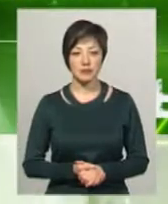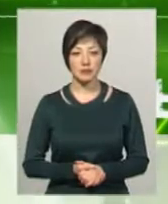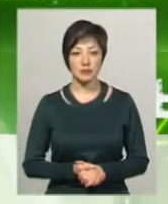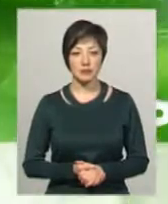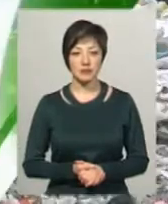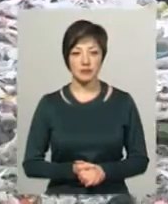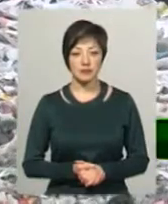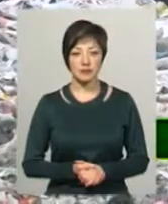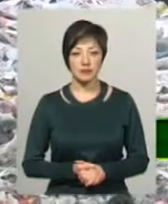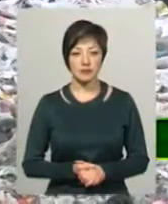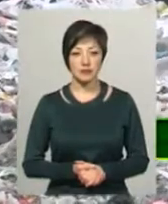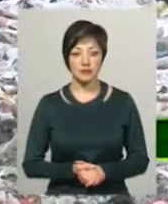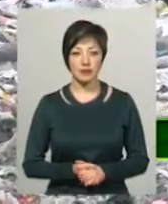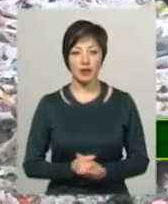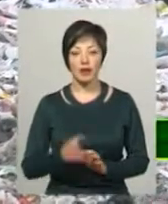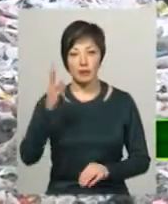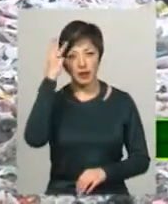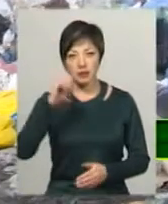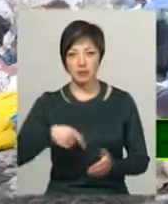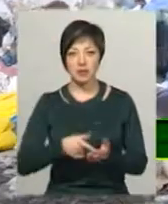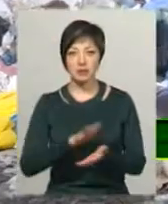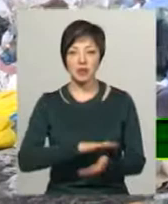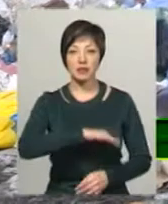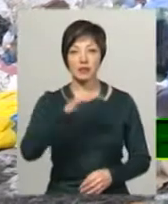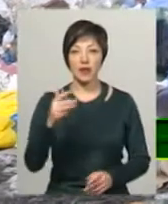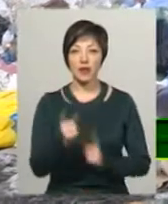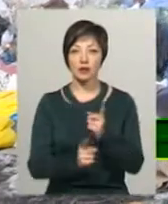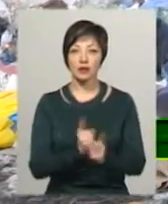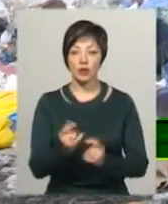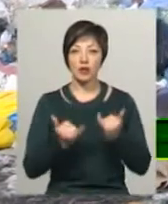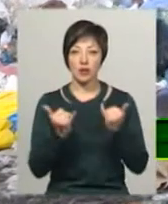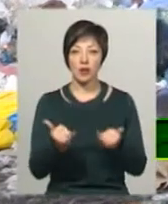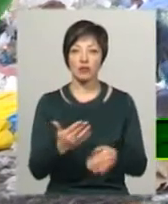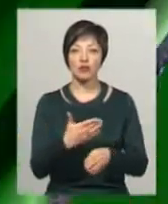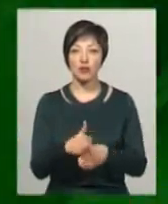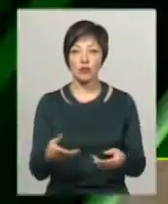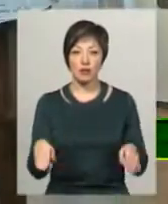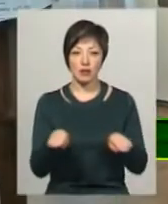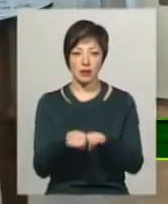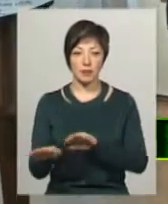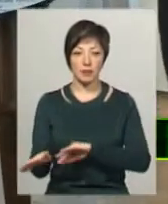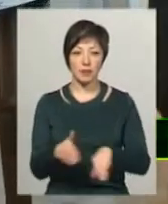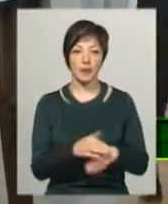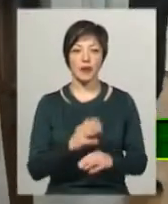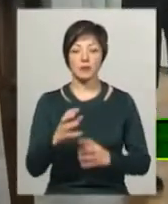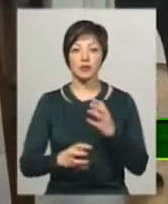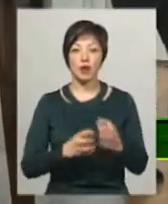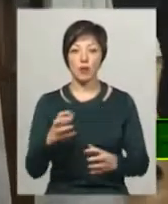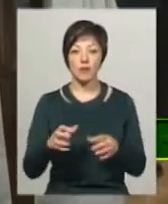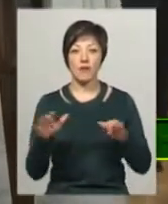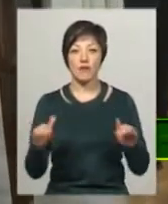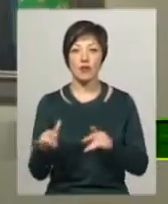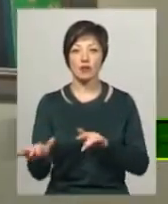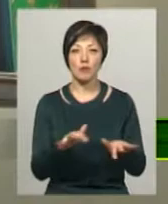Музика Хмельницьке міське сміттєзвалище реорганізовують для часткового закриття. Міжнародний флешмоб